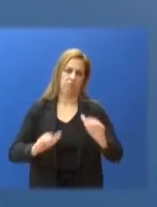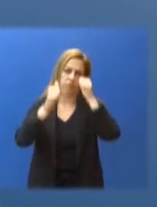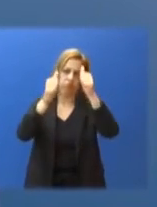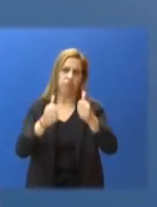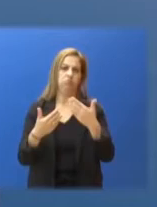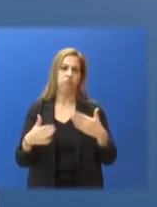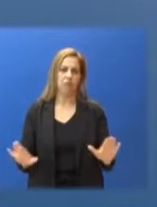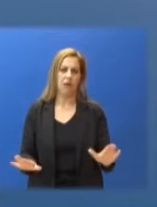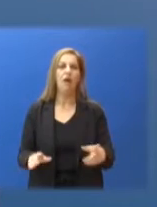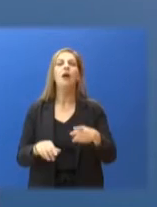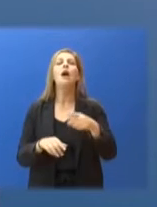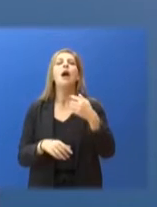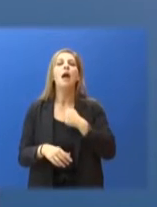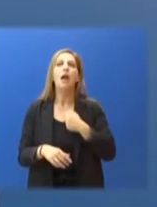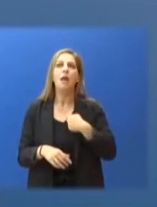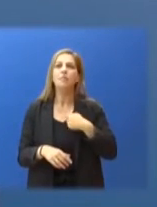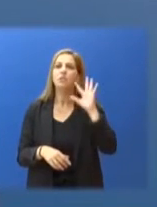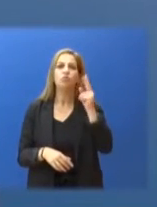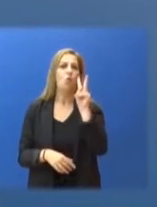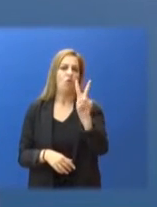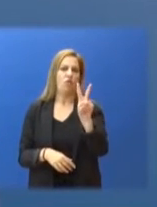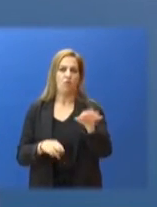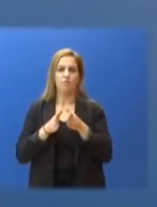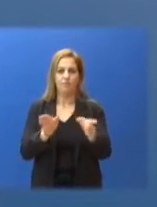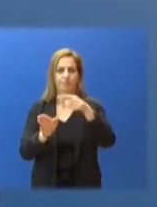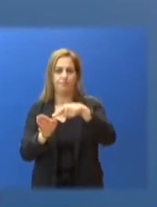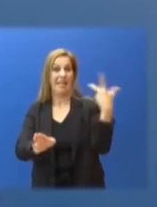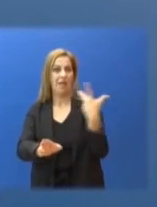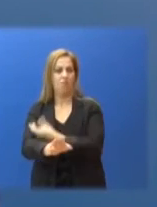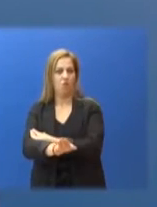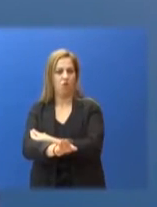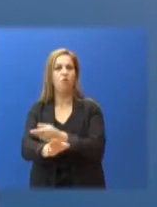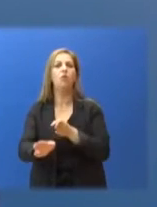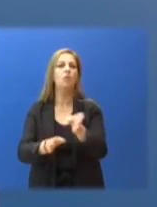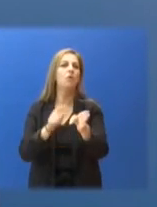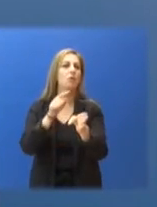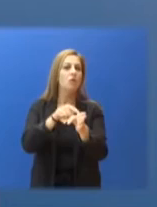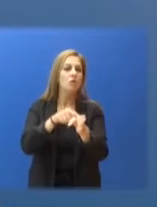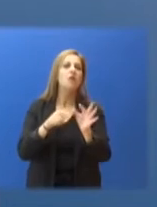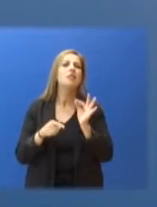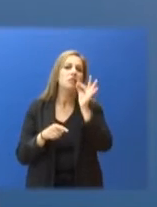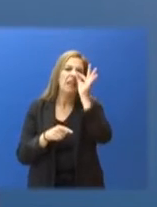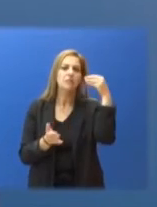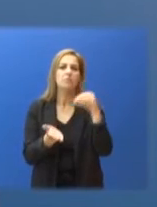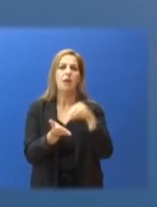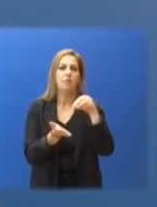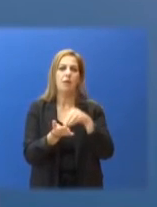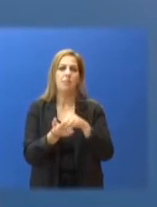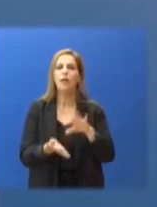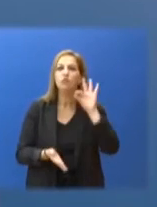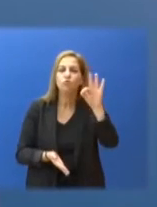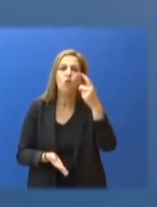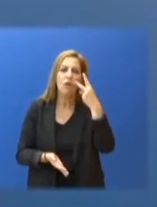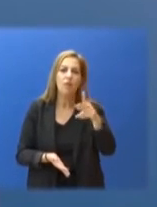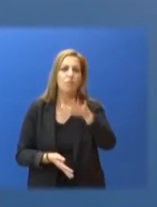Σε δύο πυλώνες βασιζόμαστε, στον εμβολιασμό και στα συχνά τεστ που θα πιστοποιούν την υγειονομική